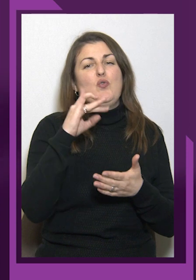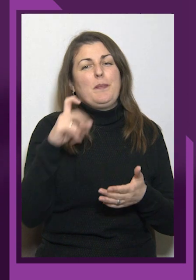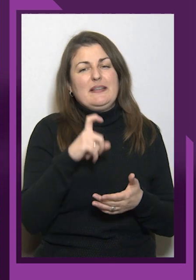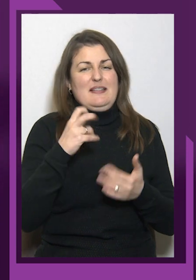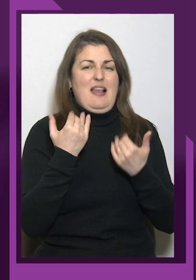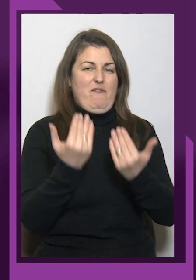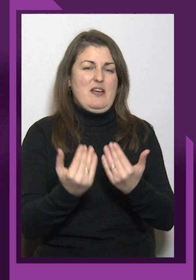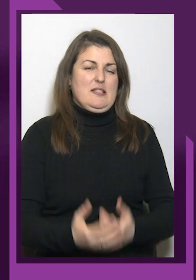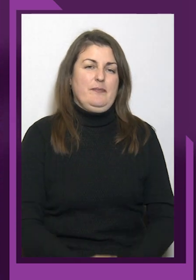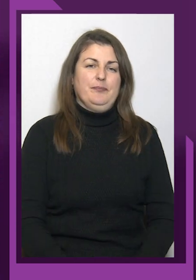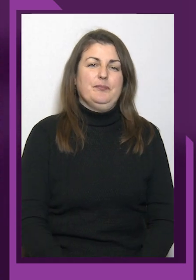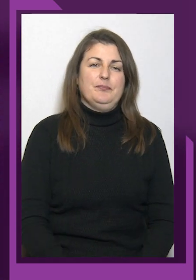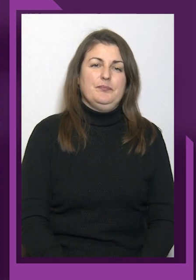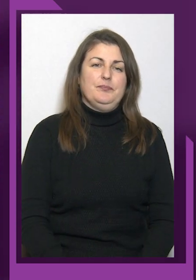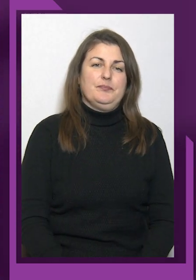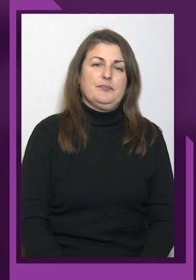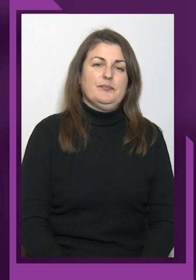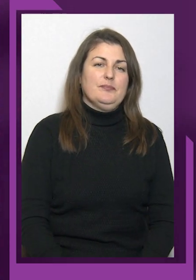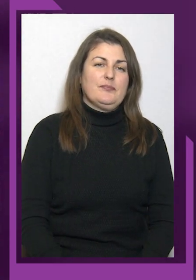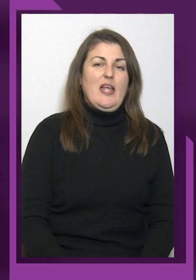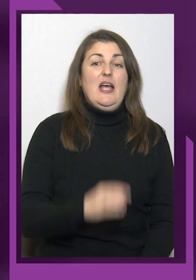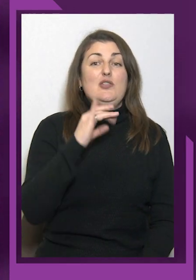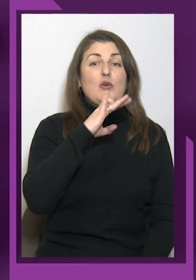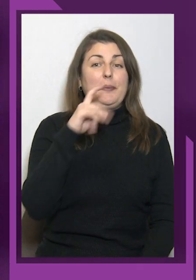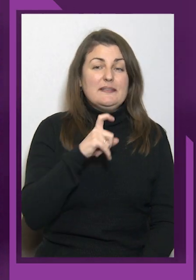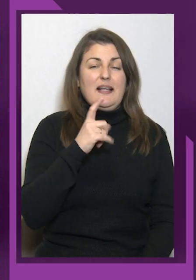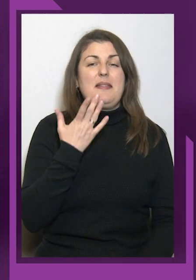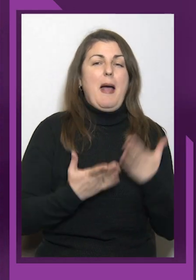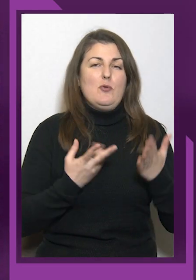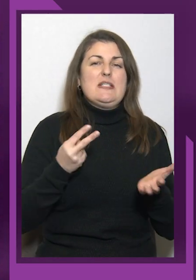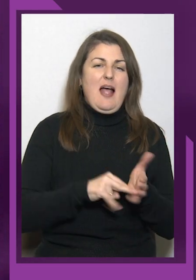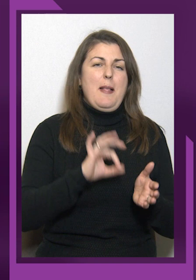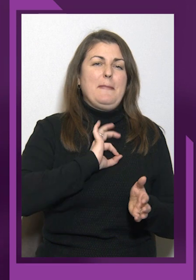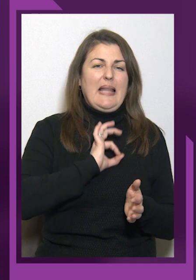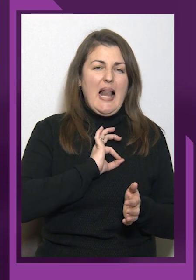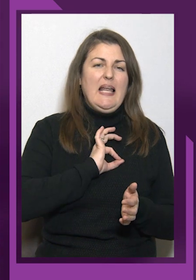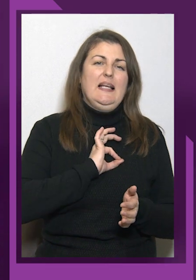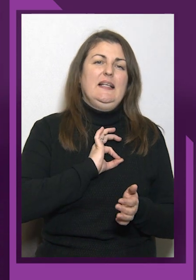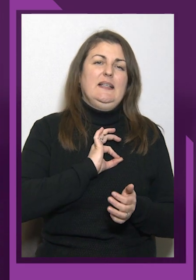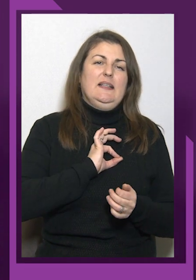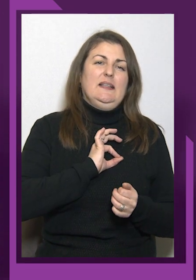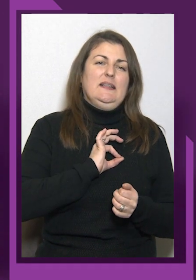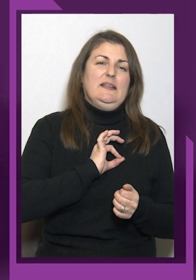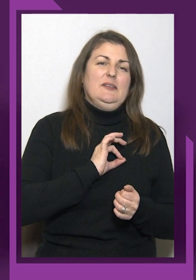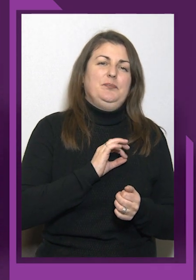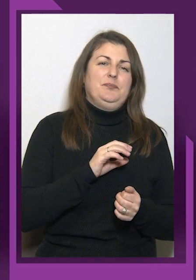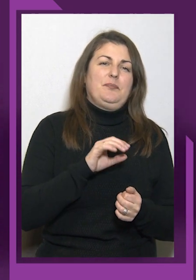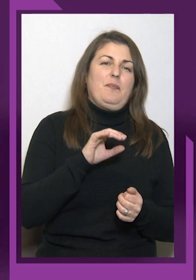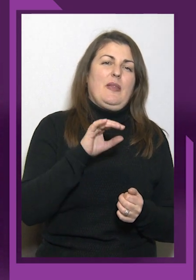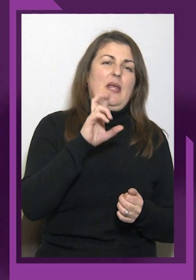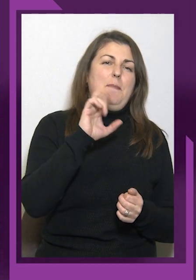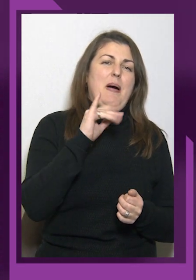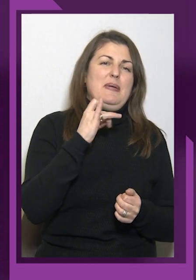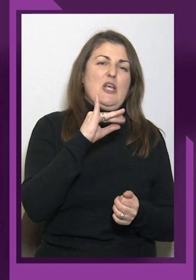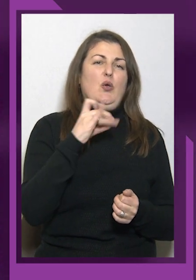Сюрпризом, мабуть, стала медаль Бабінца Юрія. Который тренувався не только Бабінца, а еще и Клюкова